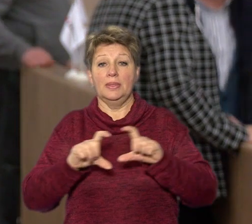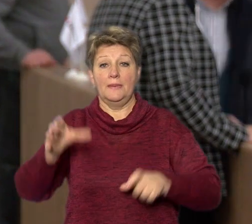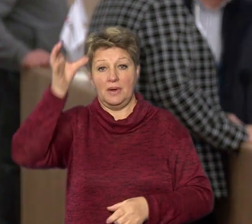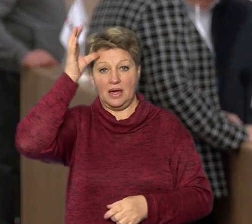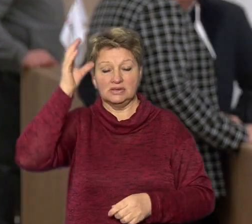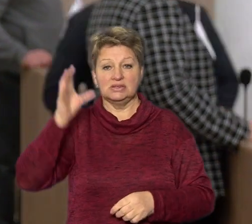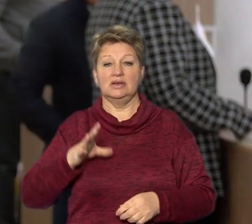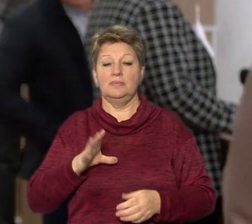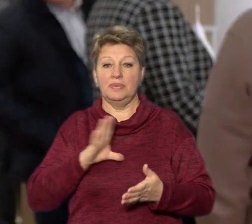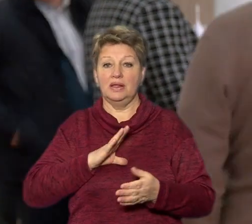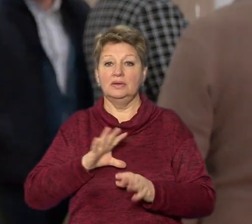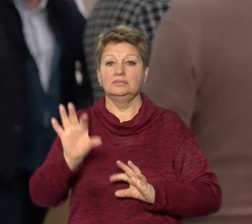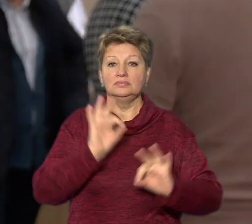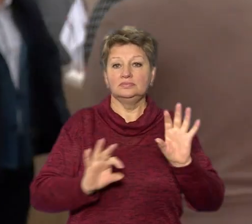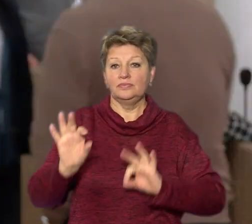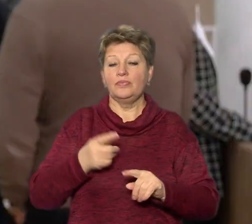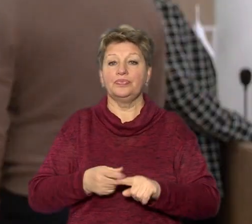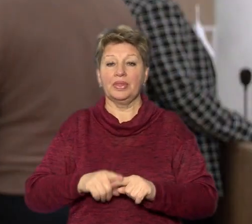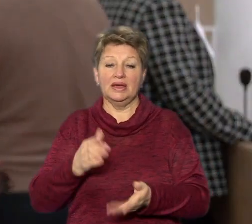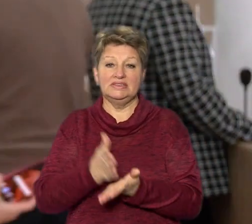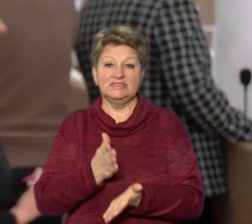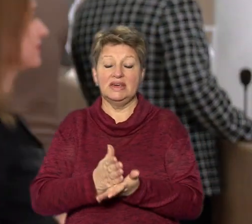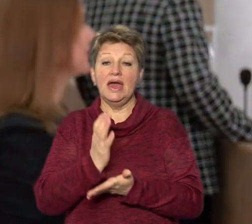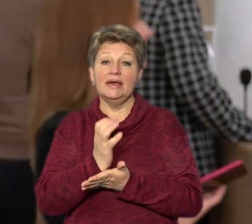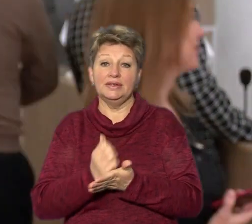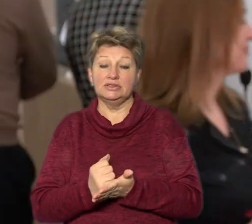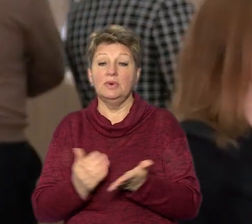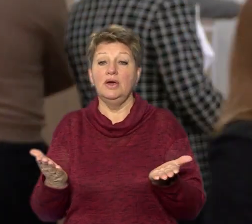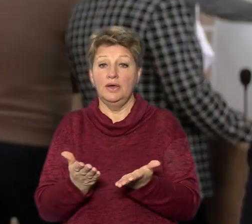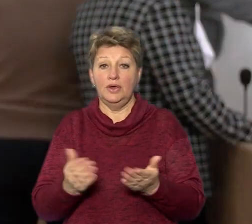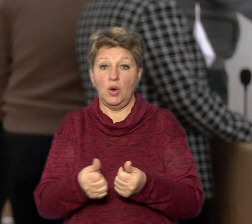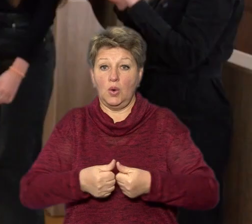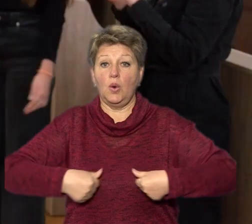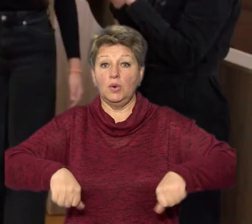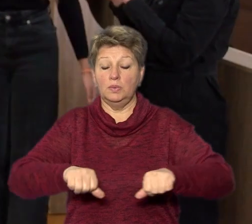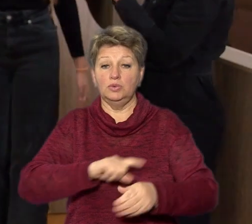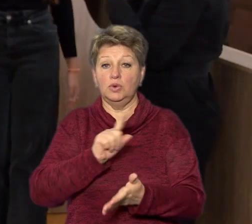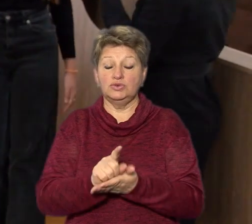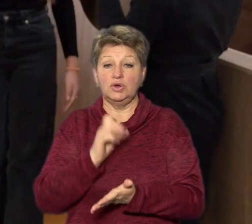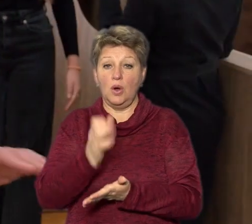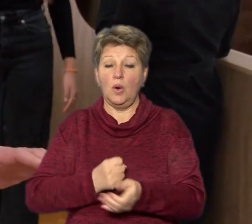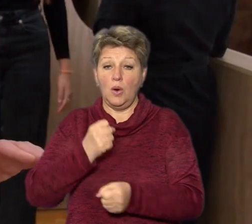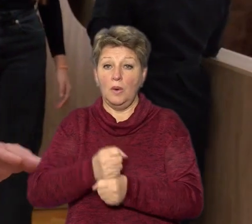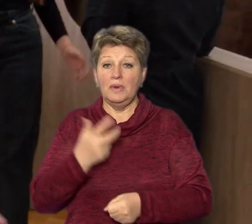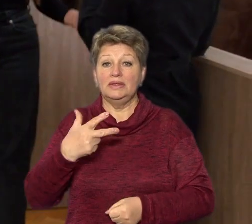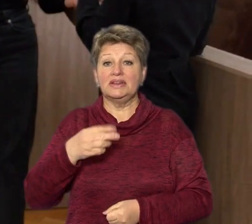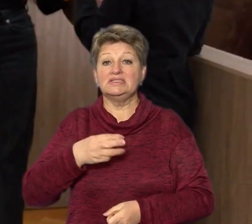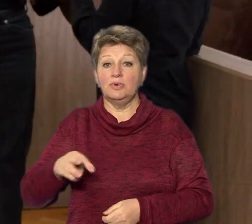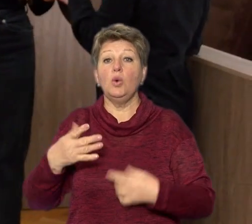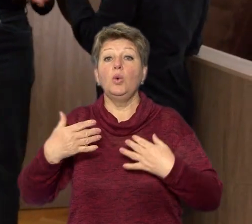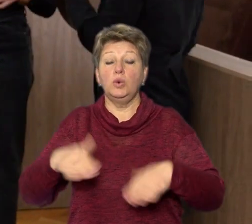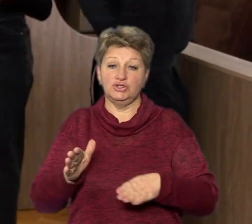кошти. Це є той ресурс, який бюджета комісія змогла опрацювати. 30 мільйонів – вони вже розподілені.